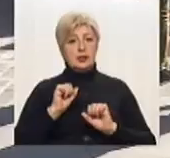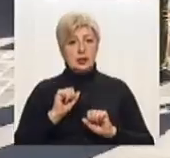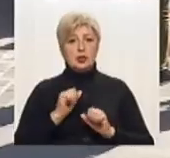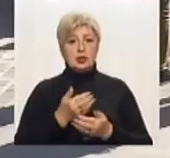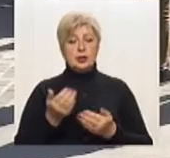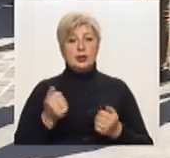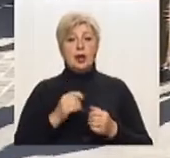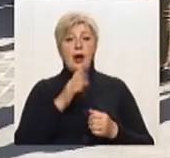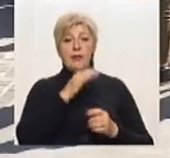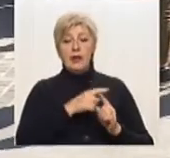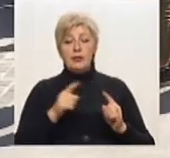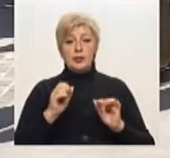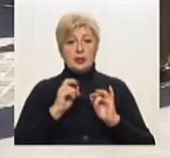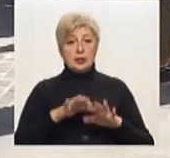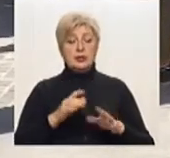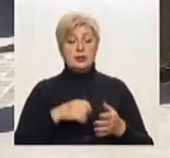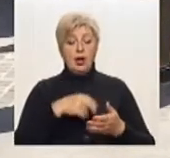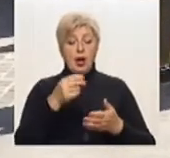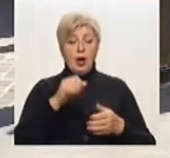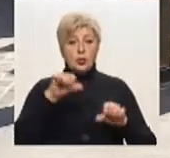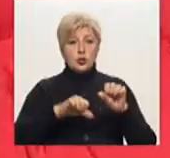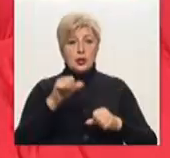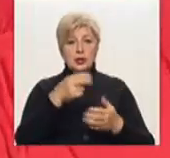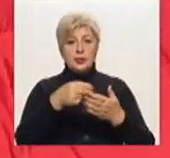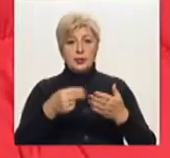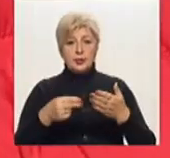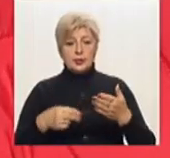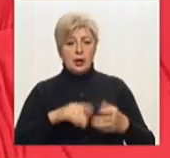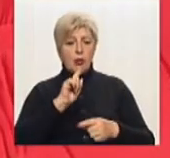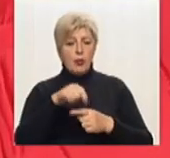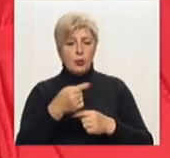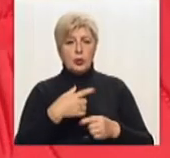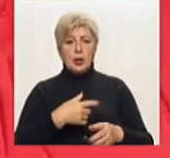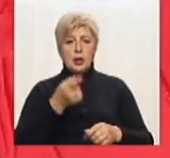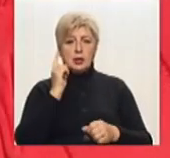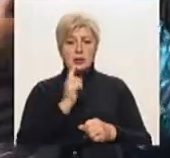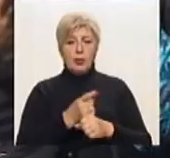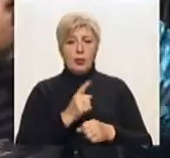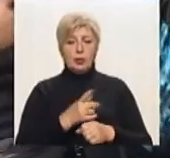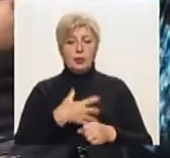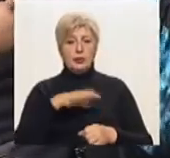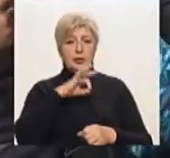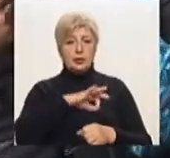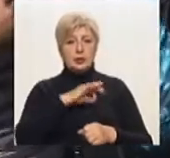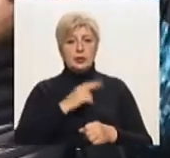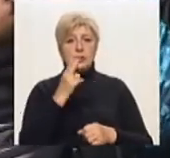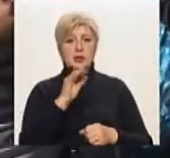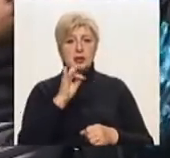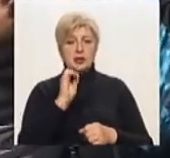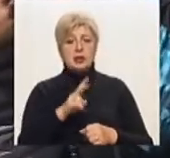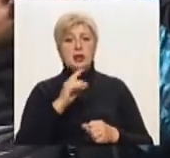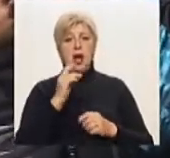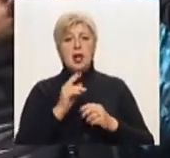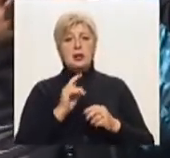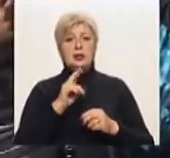Під час заходу учасники підписали універсал з вимогами. Серед них – заборона використання тварин в цирках та дельфінаріях, заборона хутряних